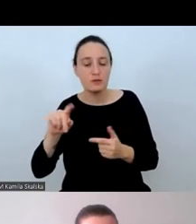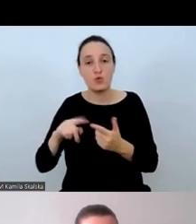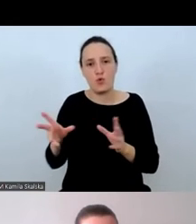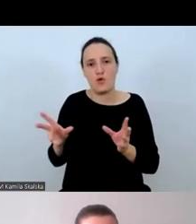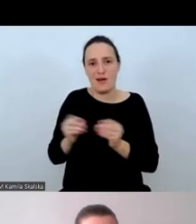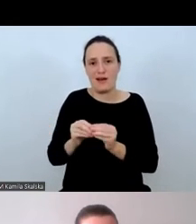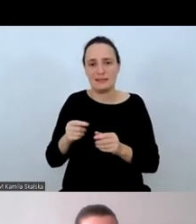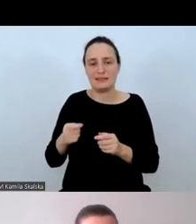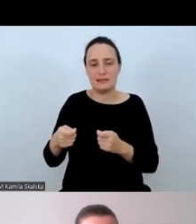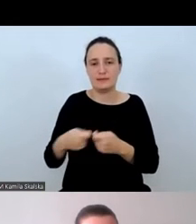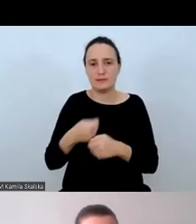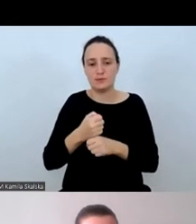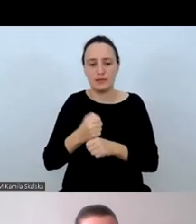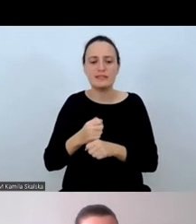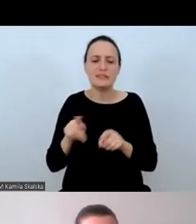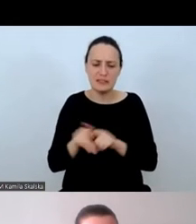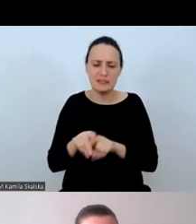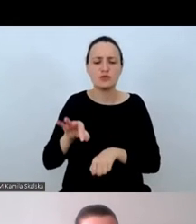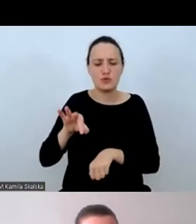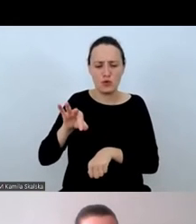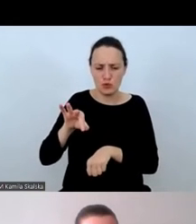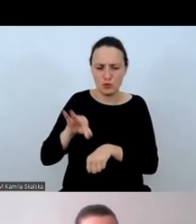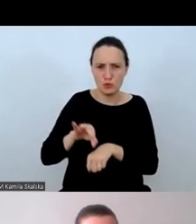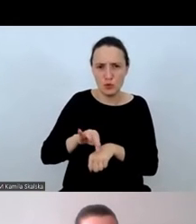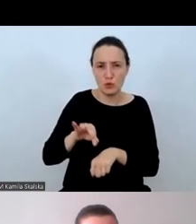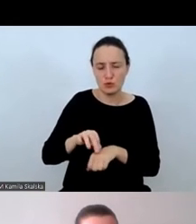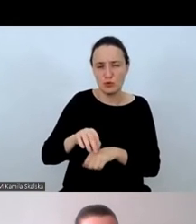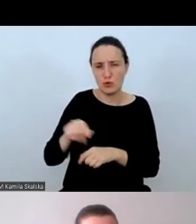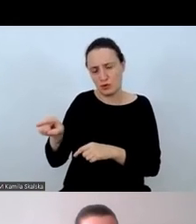Uczestniczyła w nim również doktorantka Aleksandra Adler.